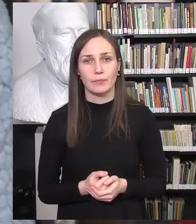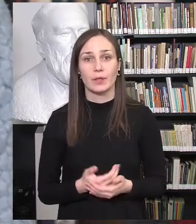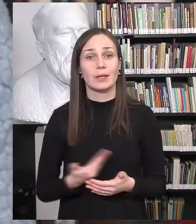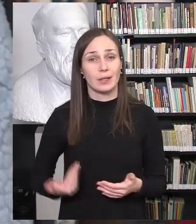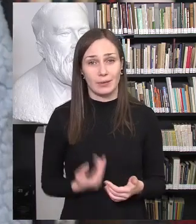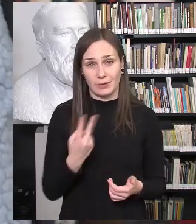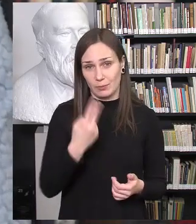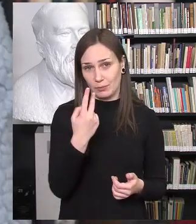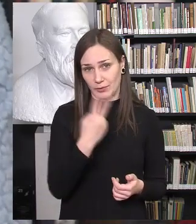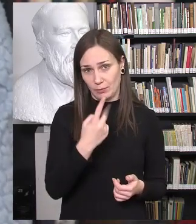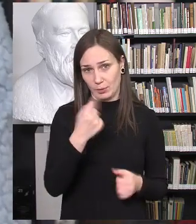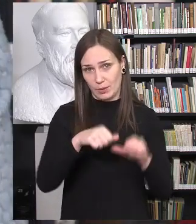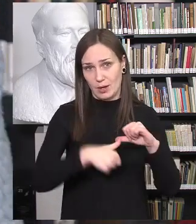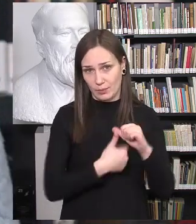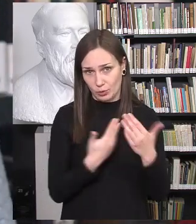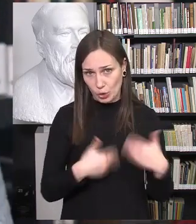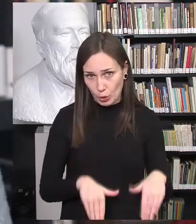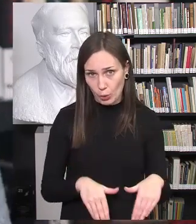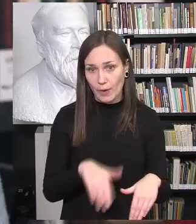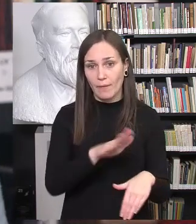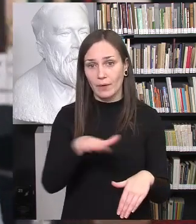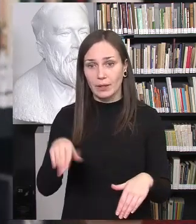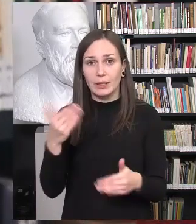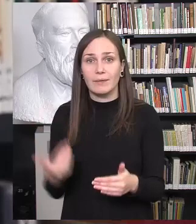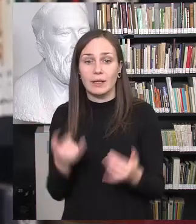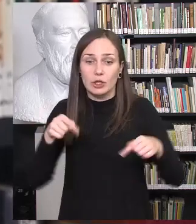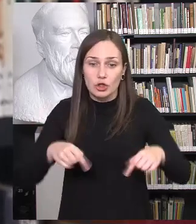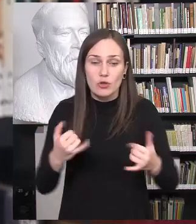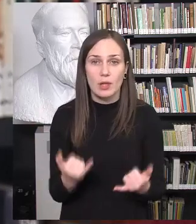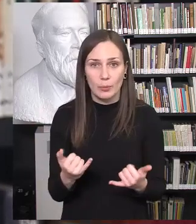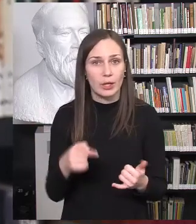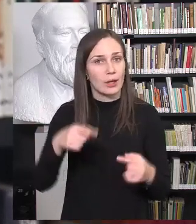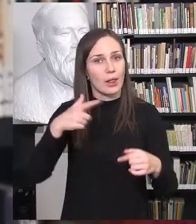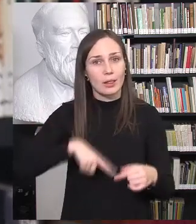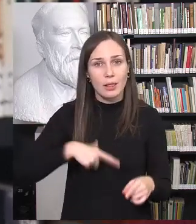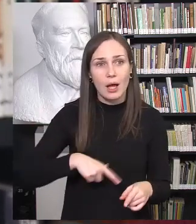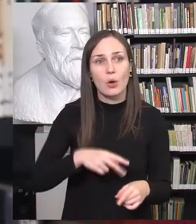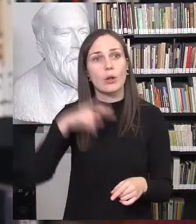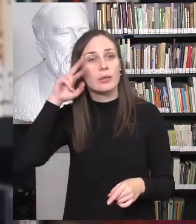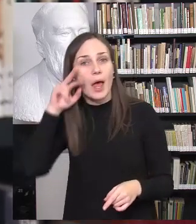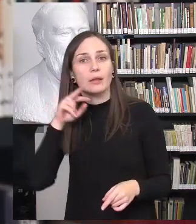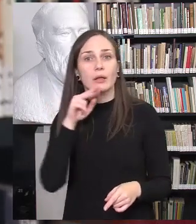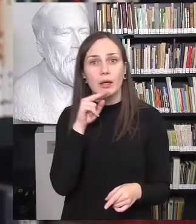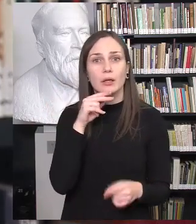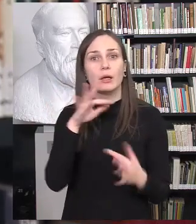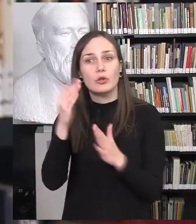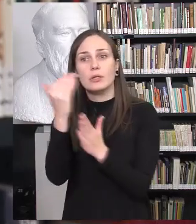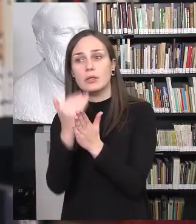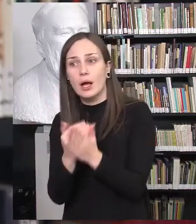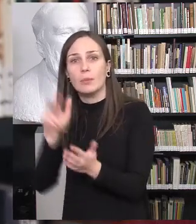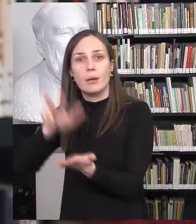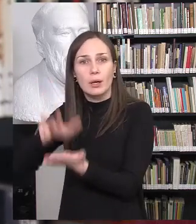21 mažių. Ir vaikai gyveno čia ir dabar. Jie negali sėdėti ir laukti, kol tetos, dėdės priims jau nokus ar pitokius